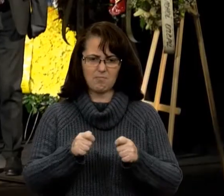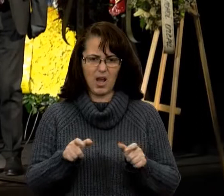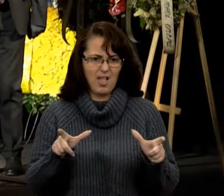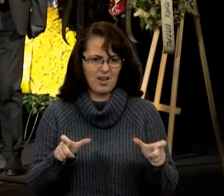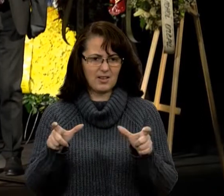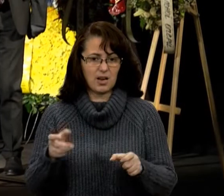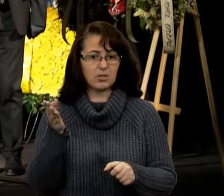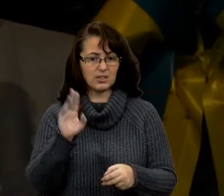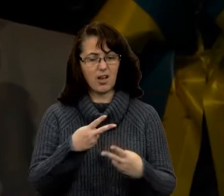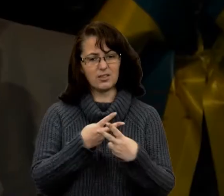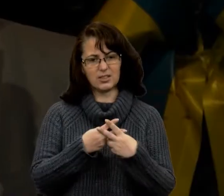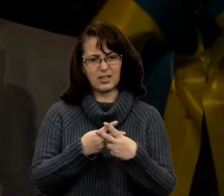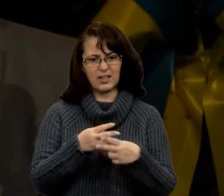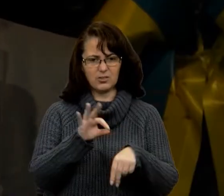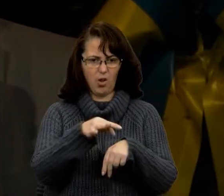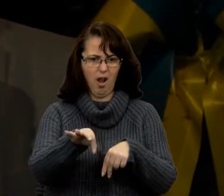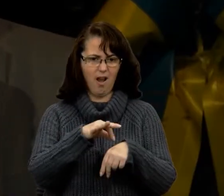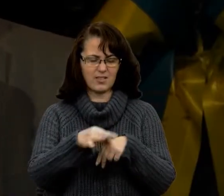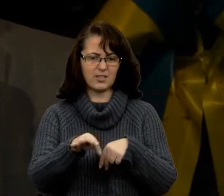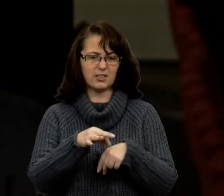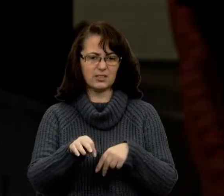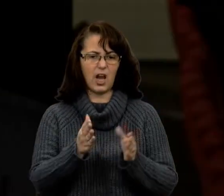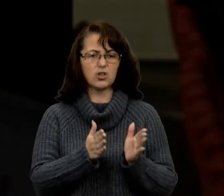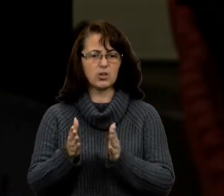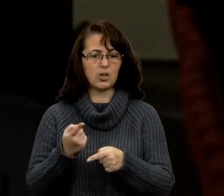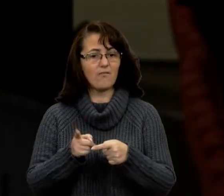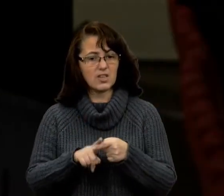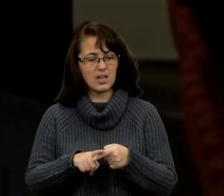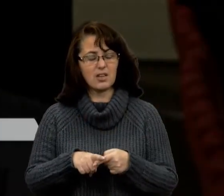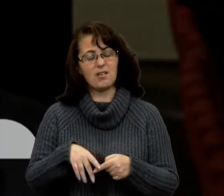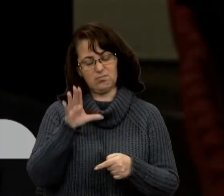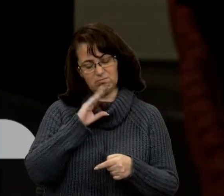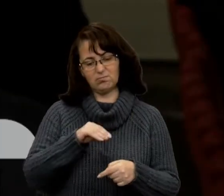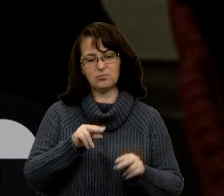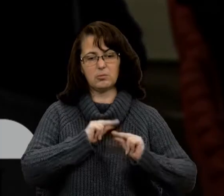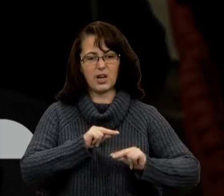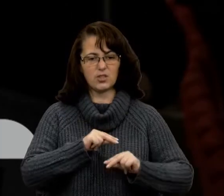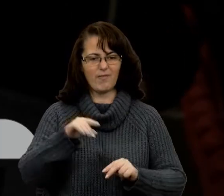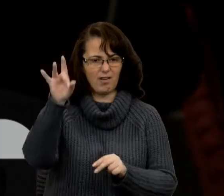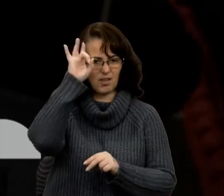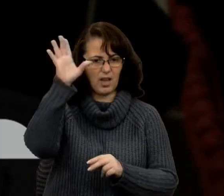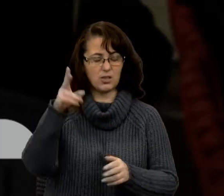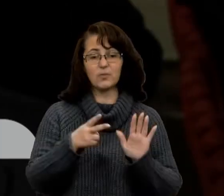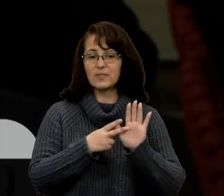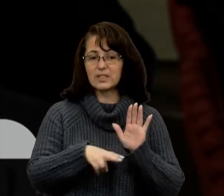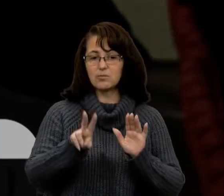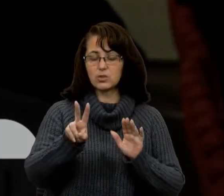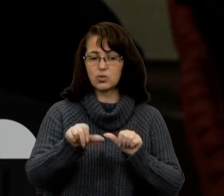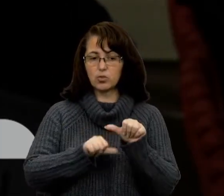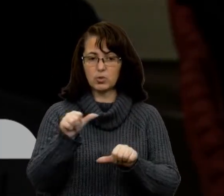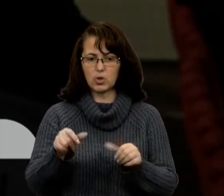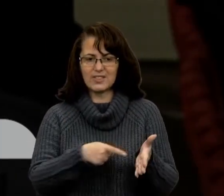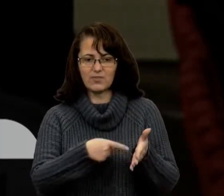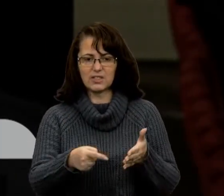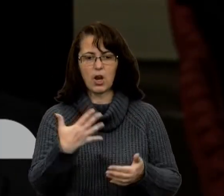тоталітарного режиму, в якому довелося працювати генію. В 72-му році відзначали